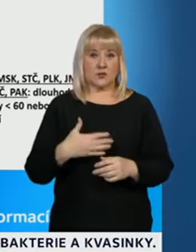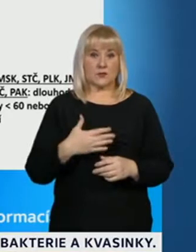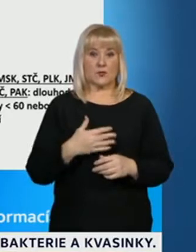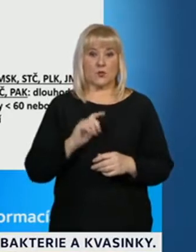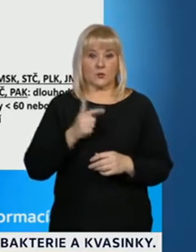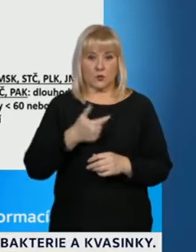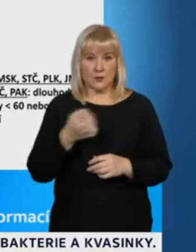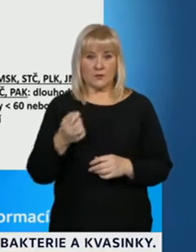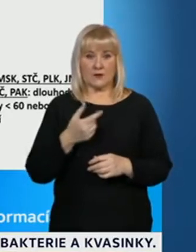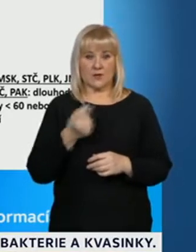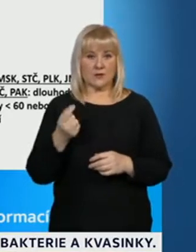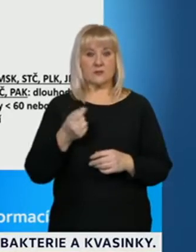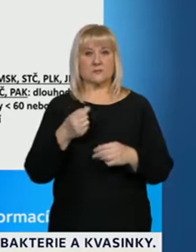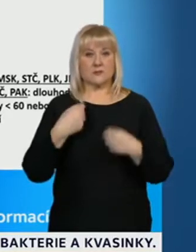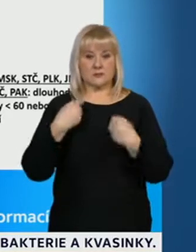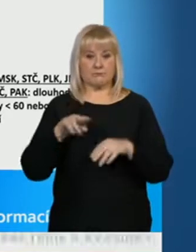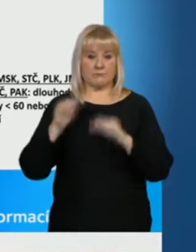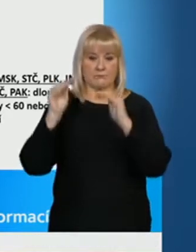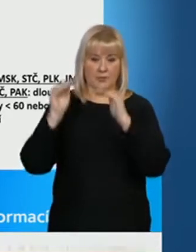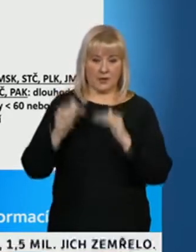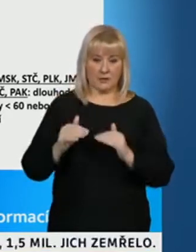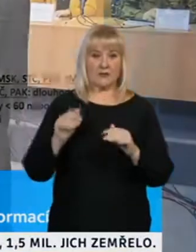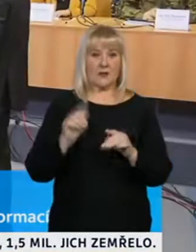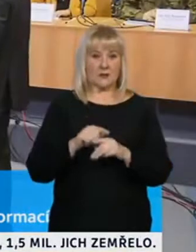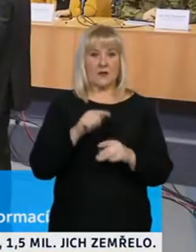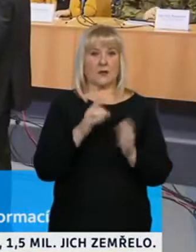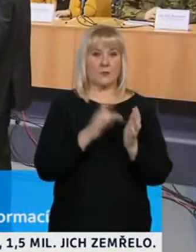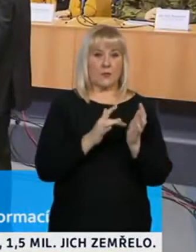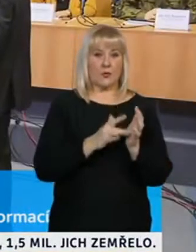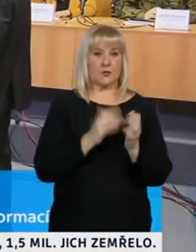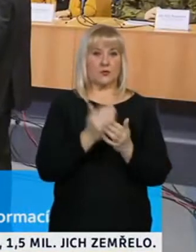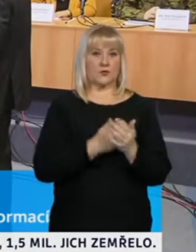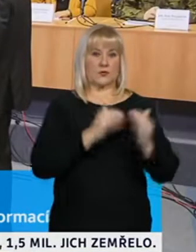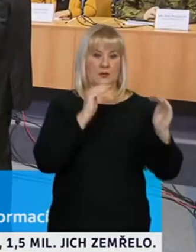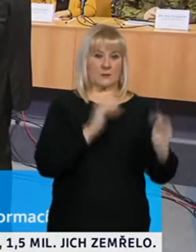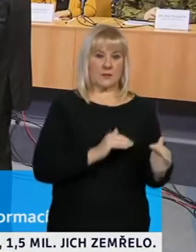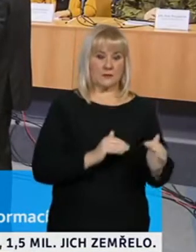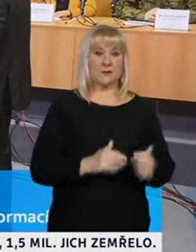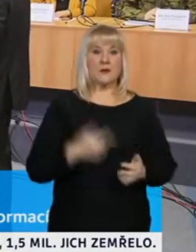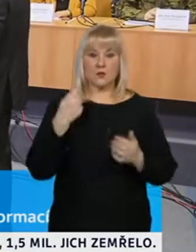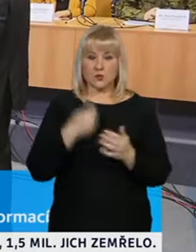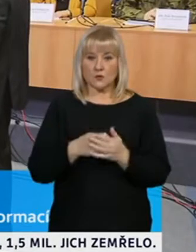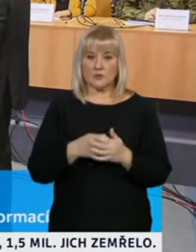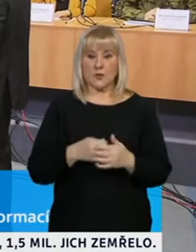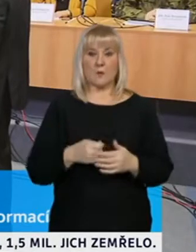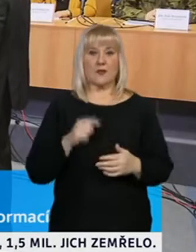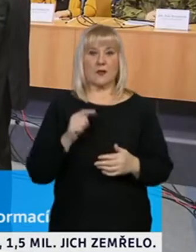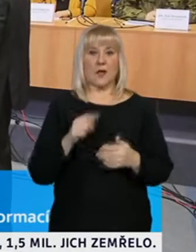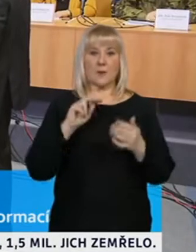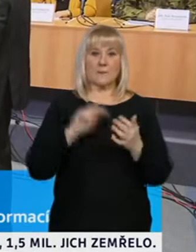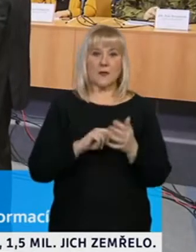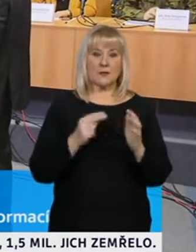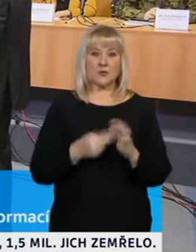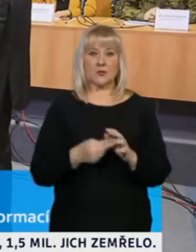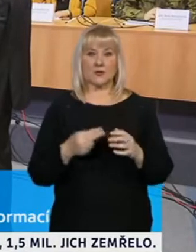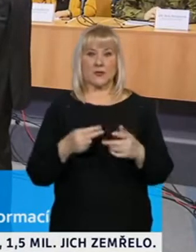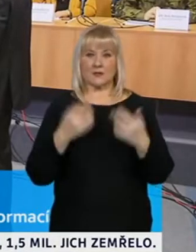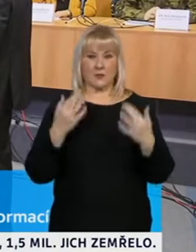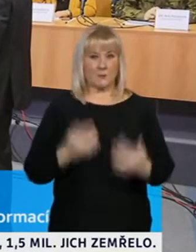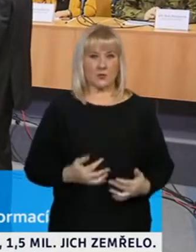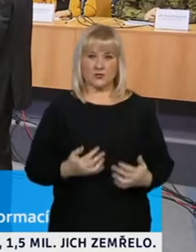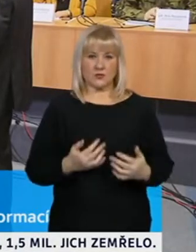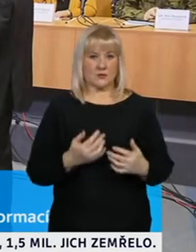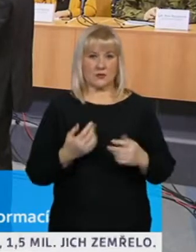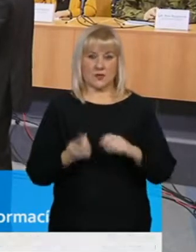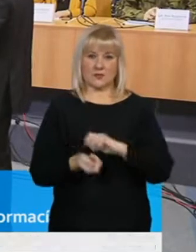vrátí zpátky a zase se to vrátí zpátky. Takže je velmi dobré, že ta metodika nepočítá a nedělá nějaké změny ve společenském